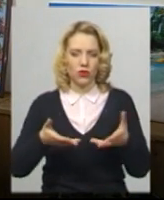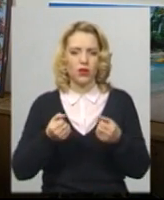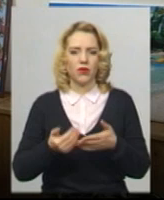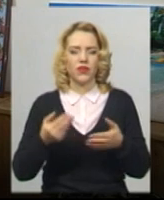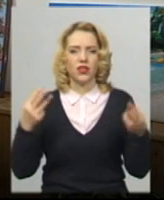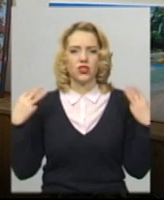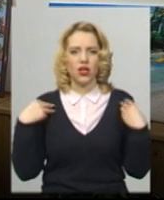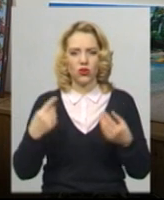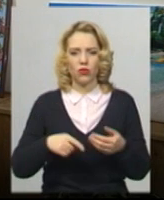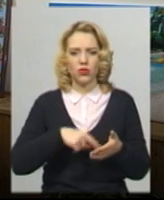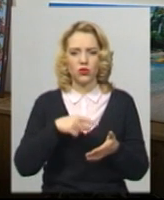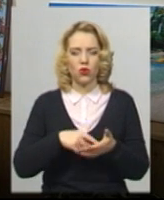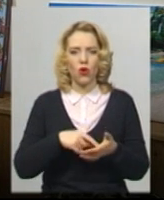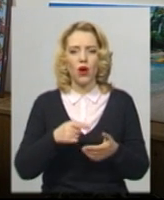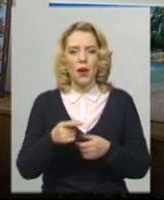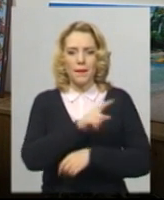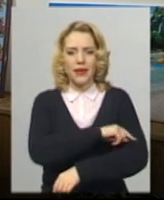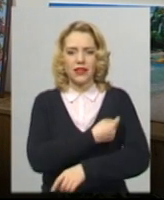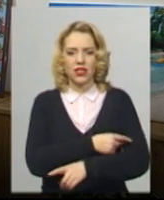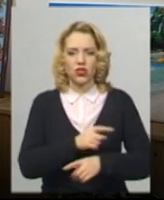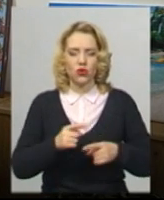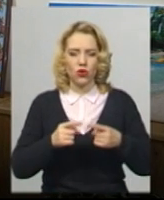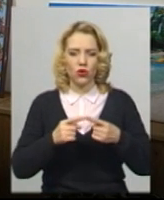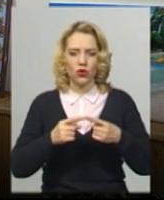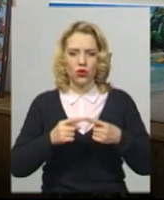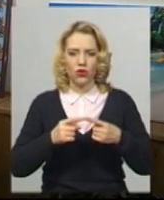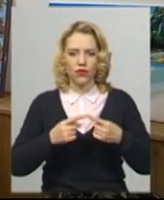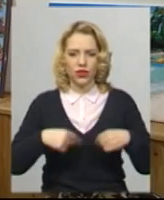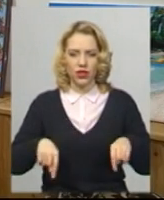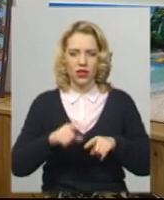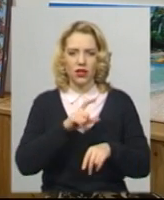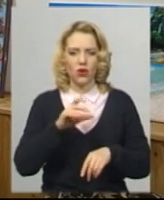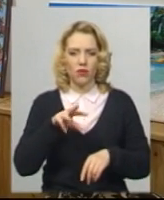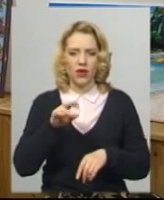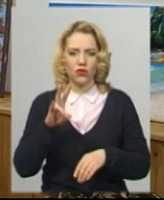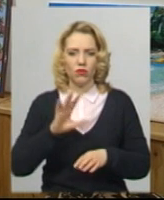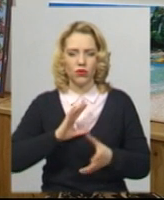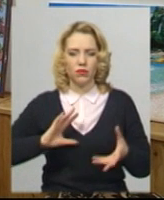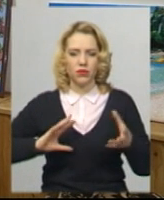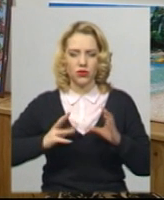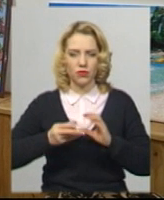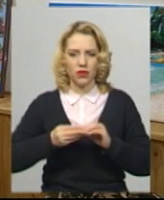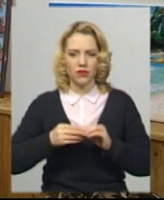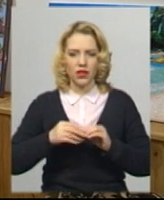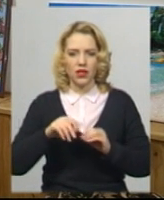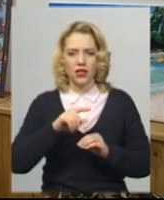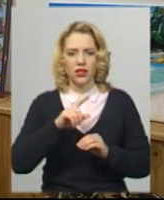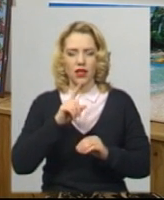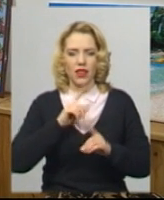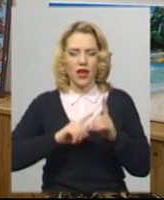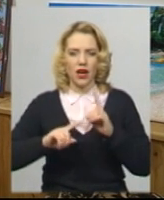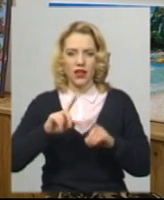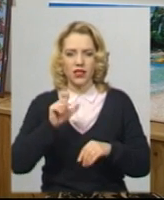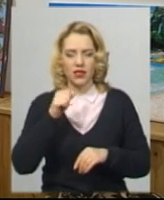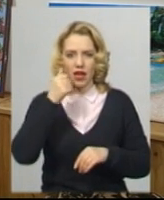військового медичного управління, генерала-майора медичної служби Хоменка. Було підведення підсумків на рада за рік.